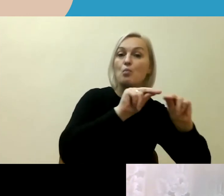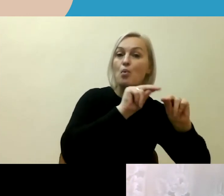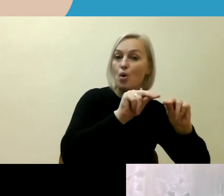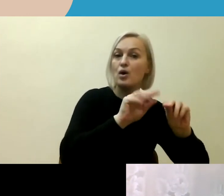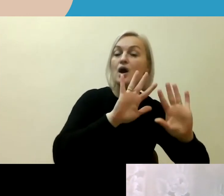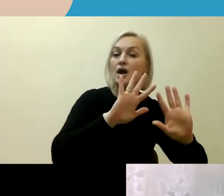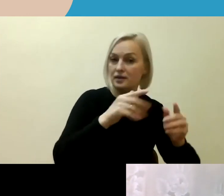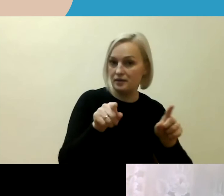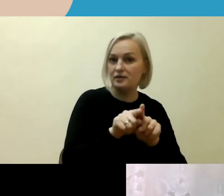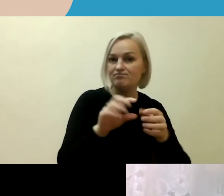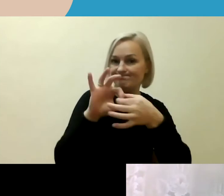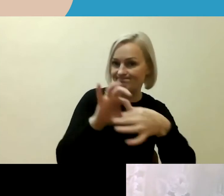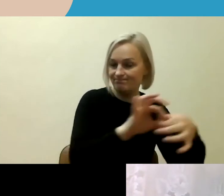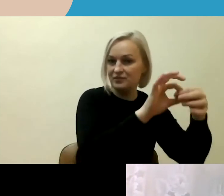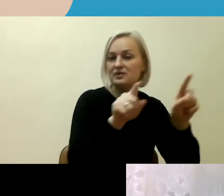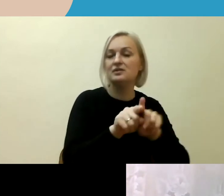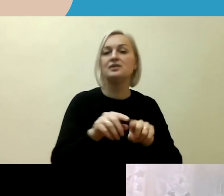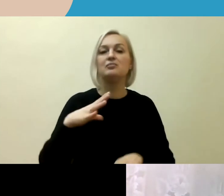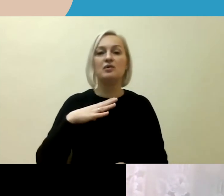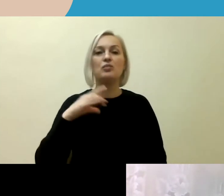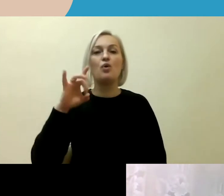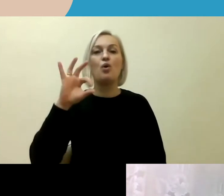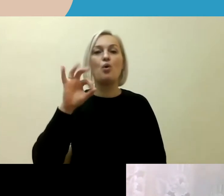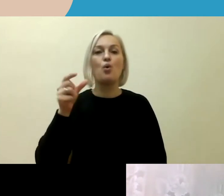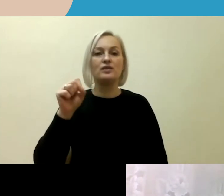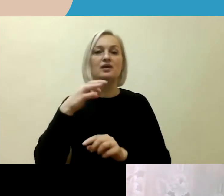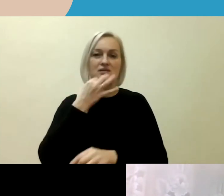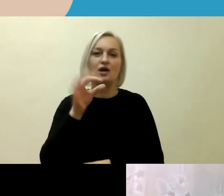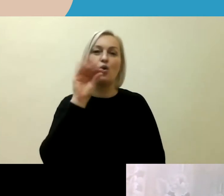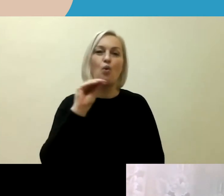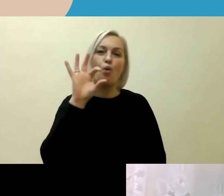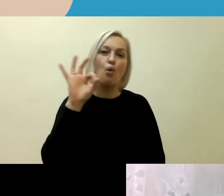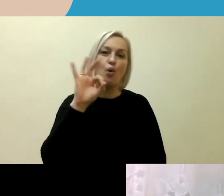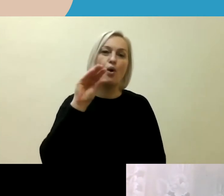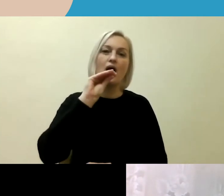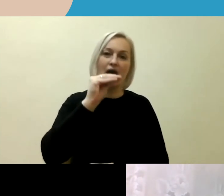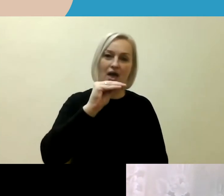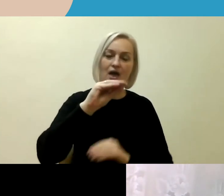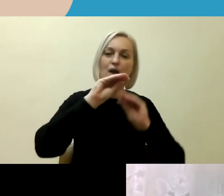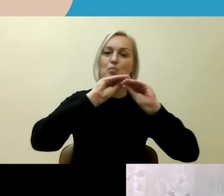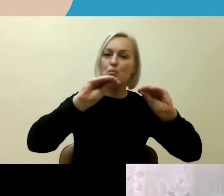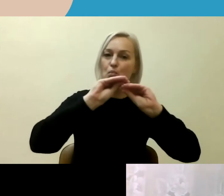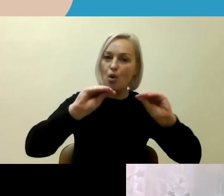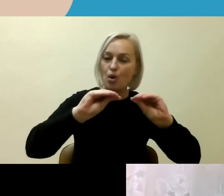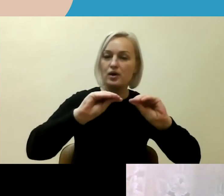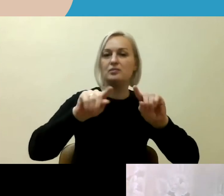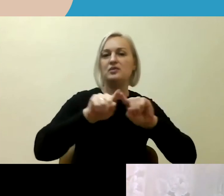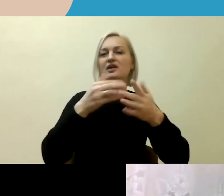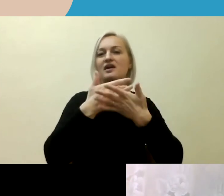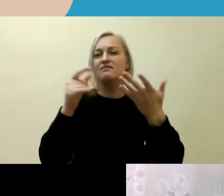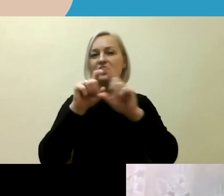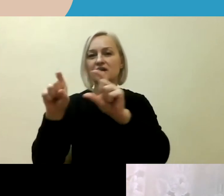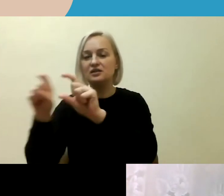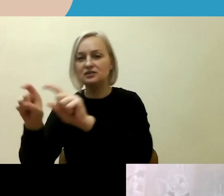Godą minėjo ir E-mokymus, kur iš įvairių institucijų tiek teisės